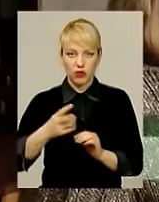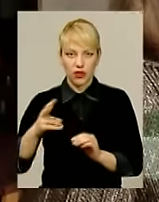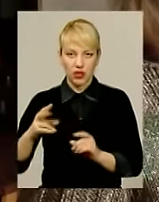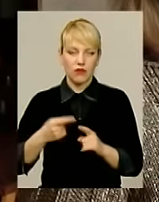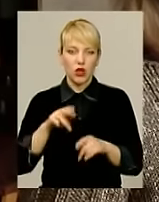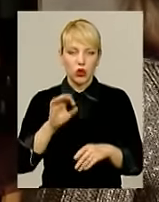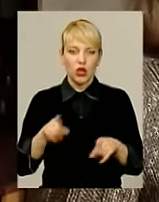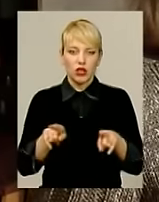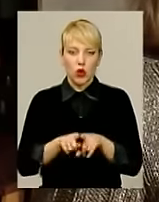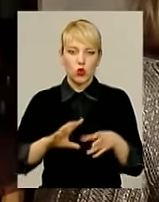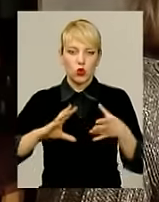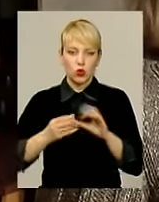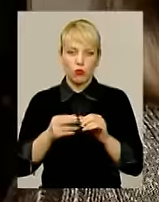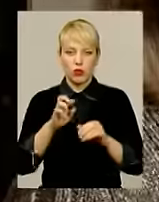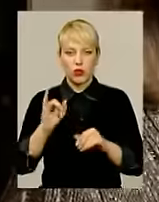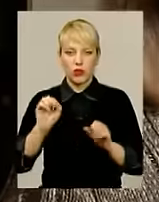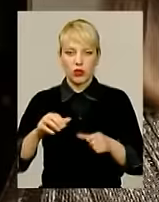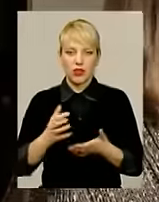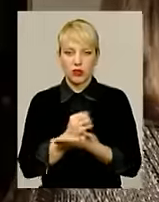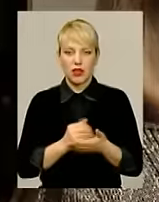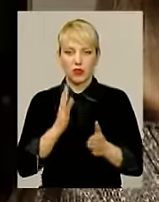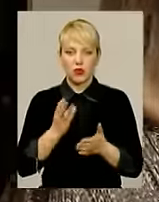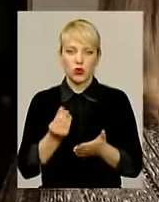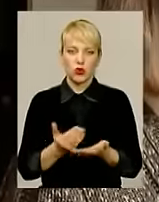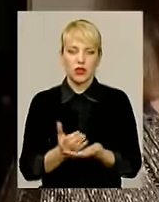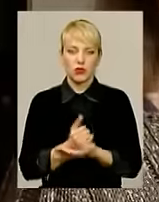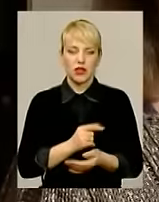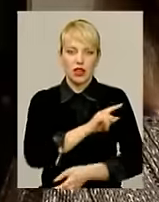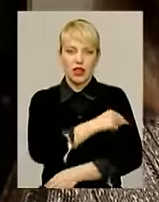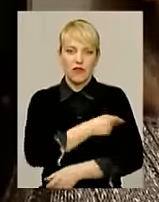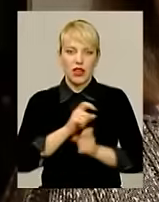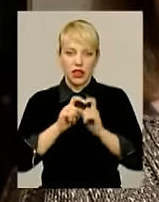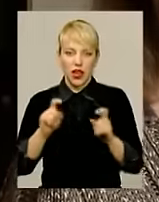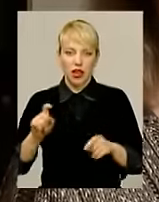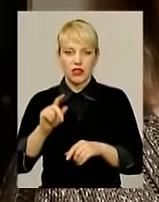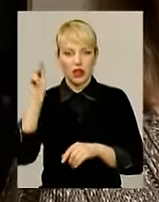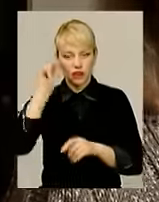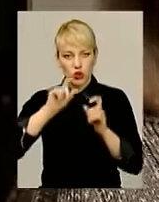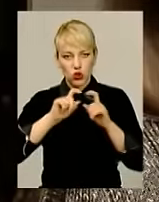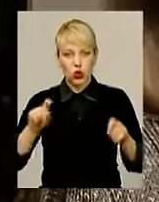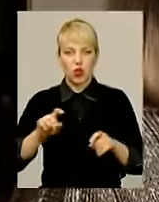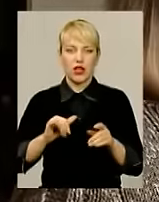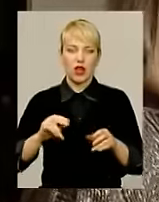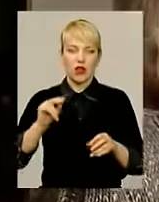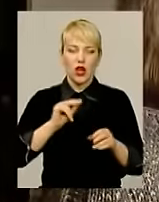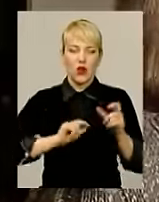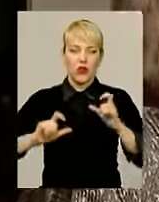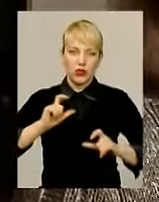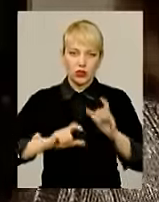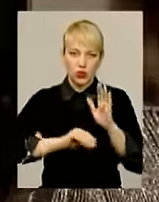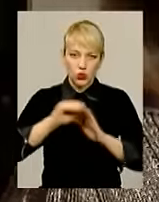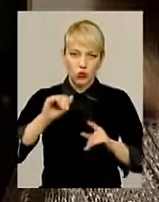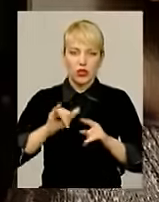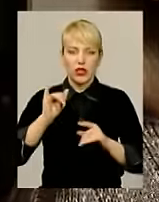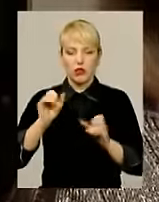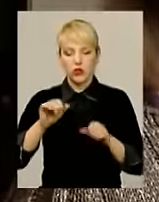я думаю, що ми таку суму змогли б зібрати. Збиратимуть кошти в лікарнях, в школах, в вищих навчальних закладах. Можливо, якщо вони